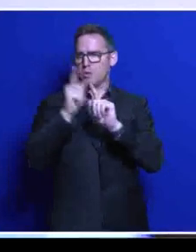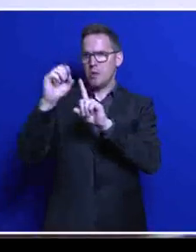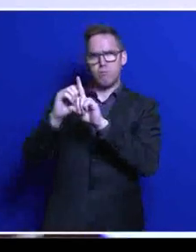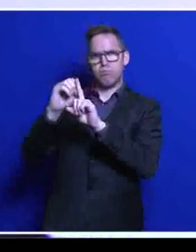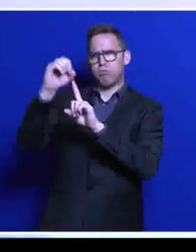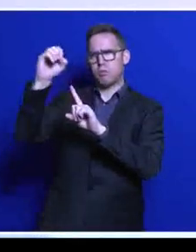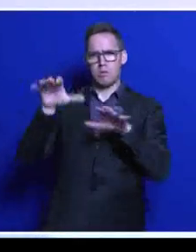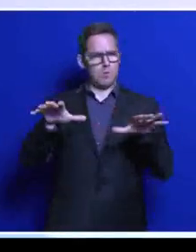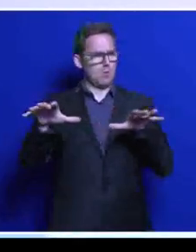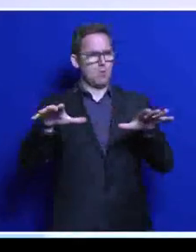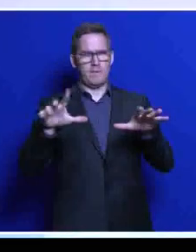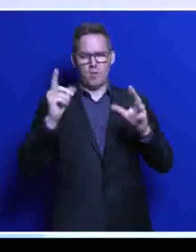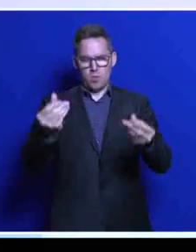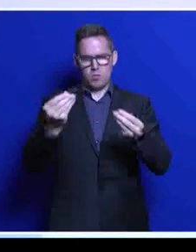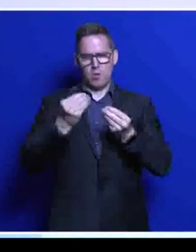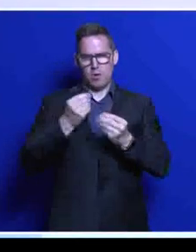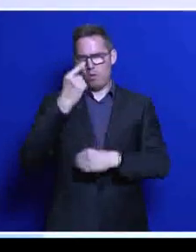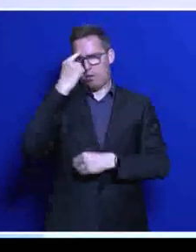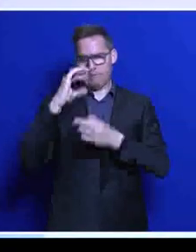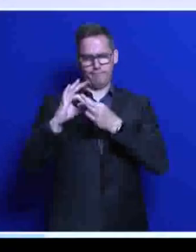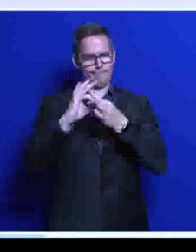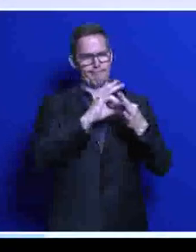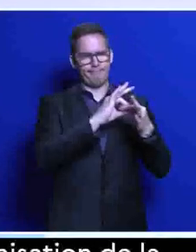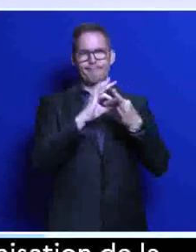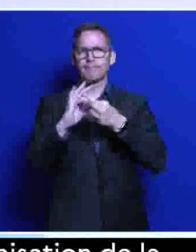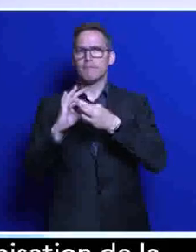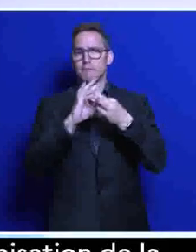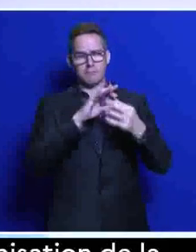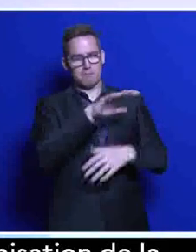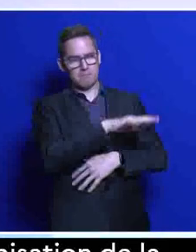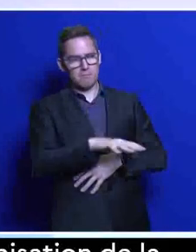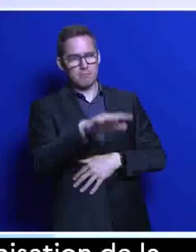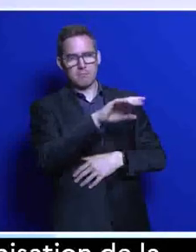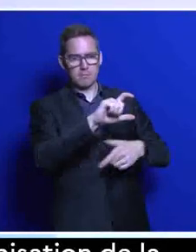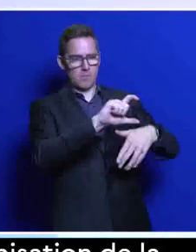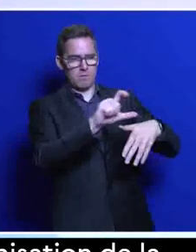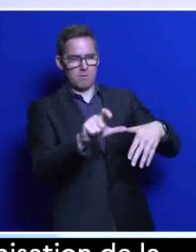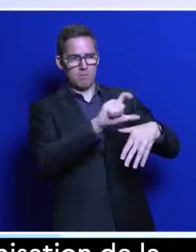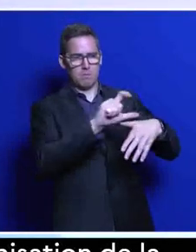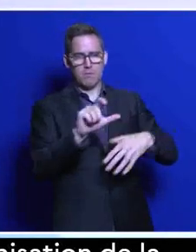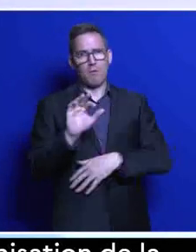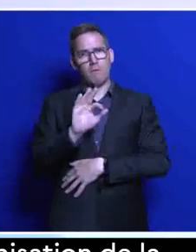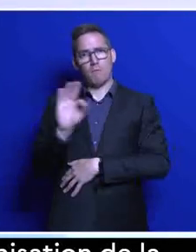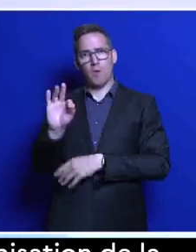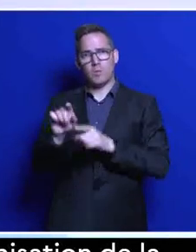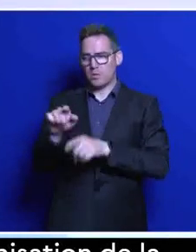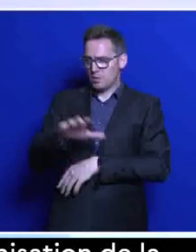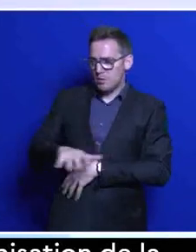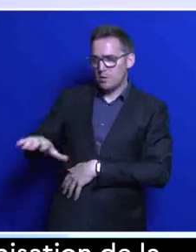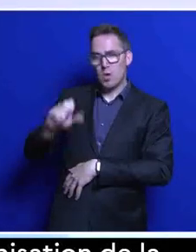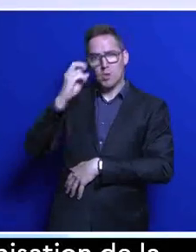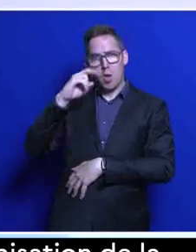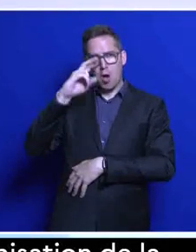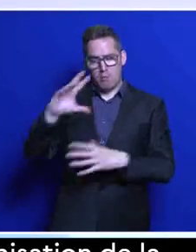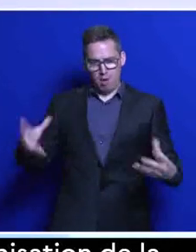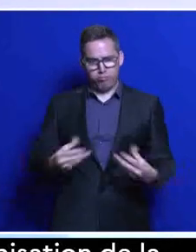construire notre coopération entre les États du Golfe, la France et les États européens. Alors quelles sont les